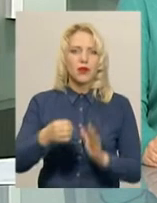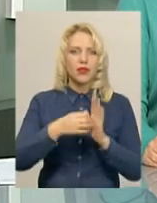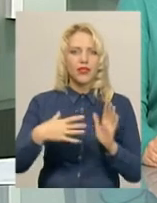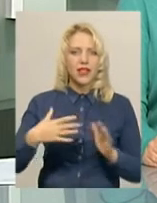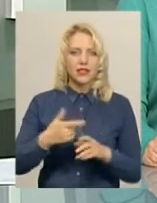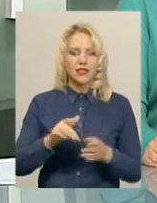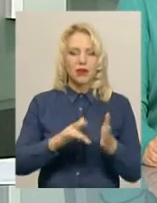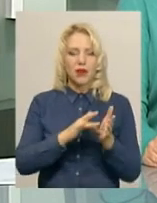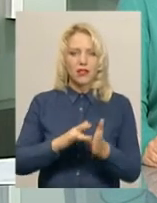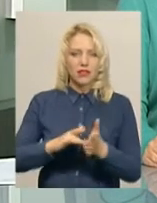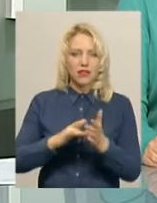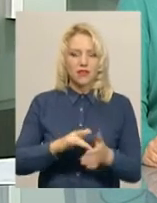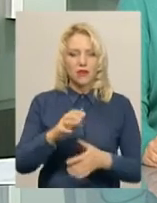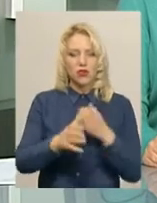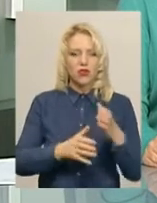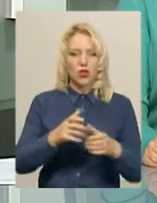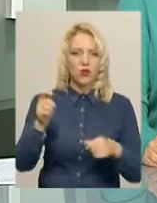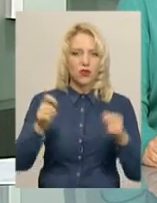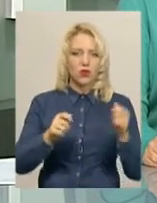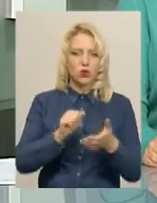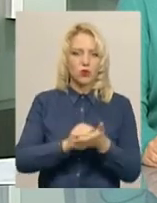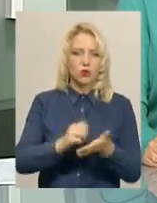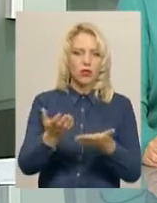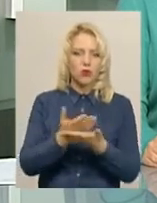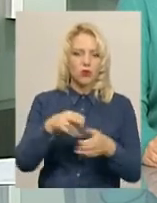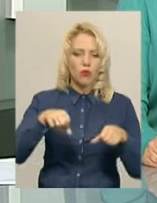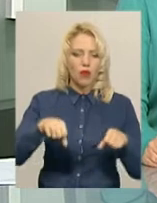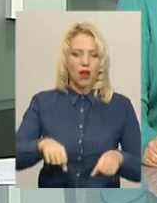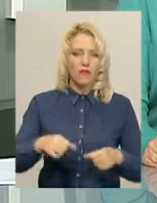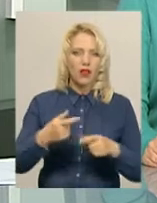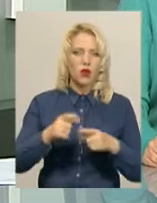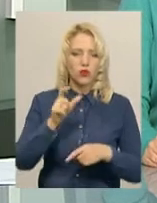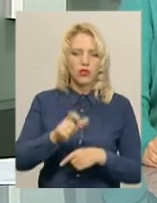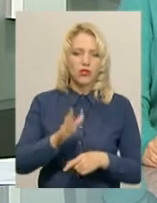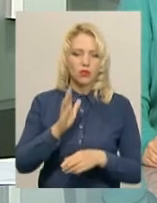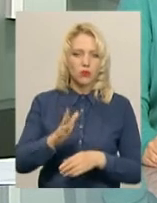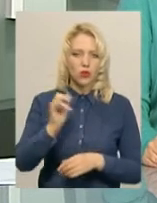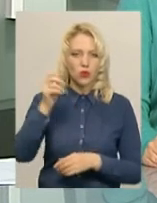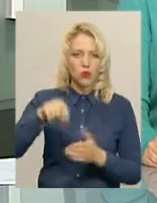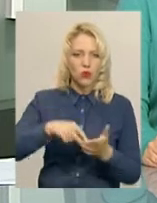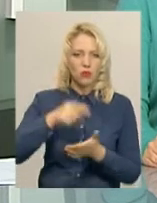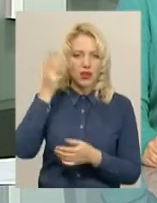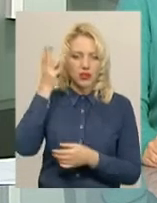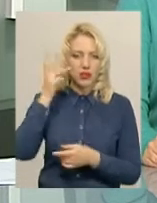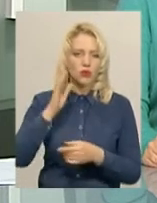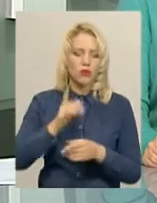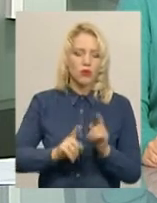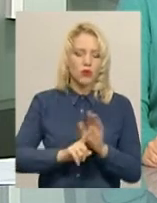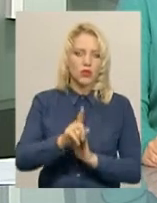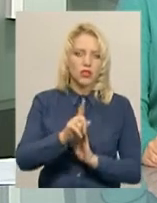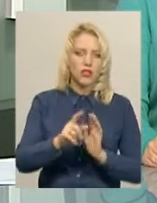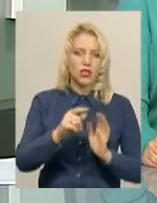-й мандрівний міжнародний фестиваль документального кіно про права людини до кудесь ЮА відбудеться у Хмельницькому. Розпочнеться він 6